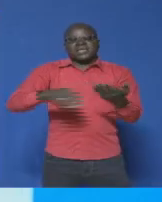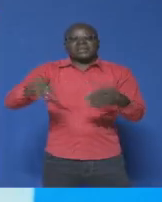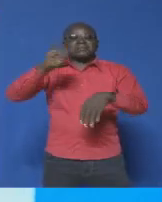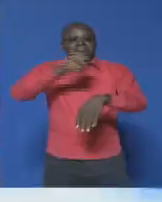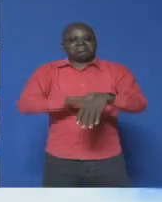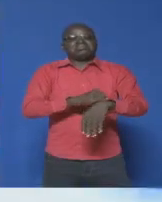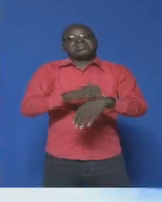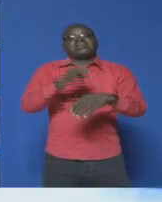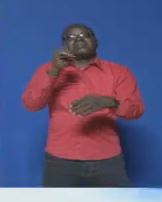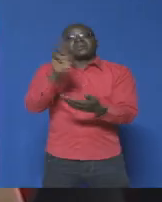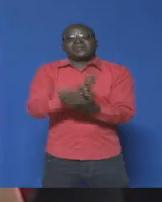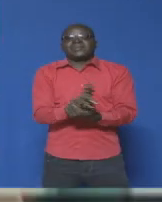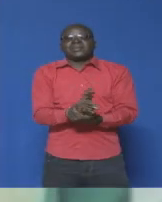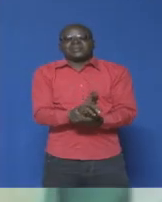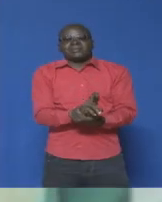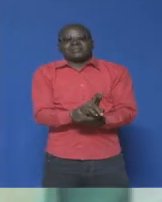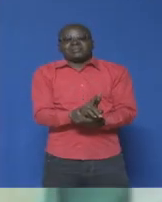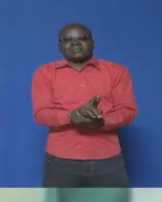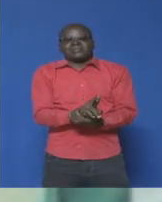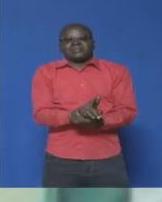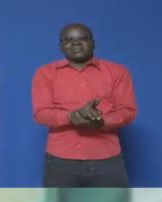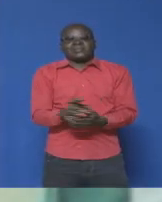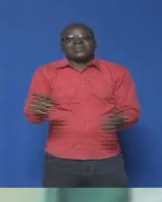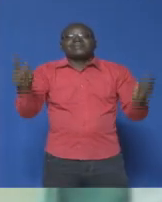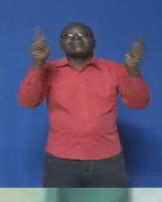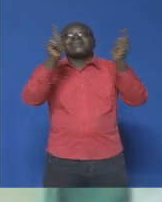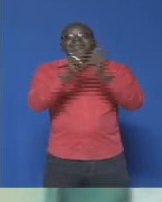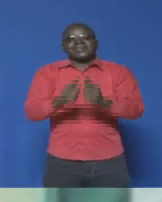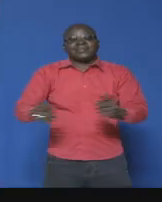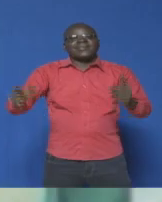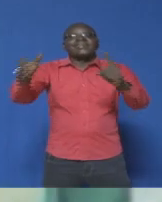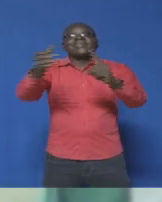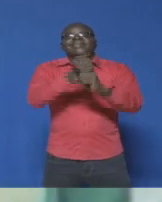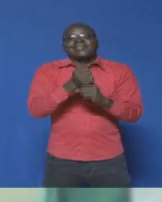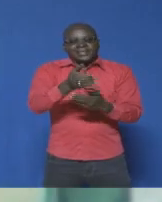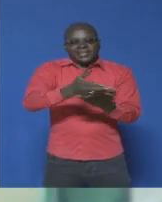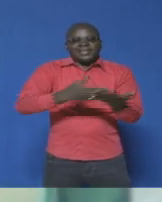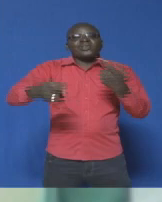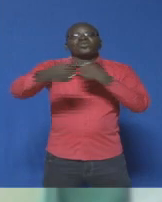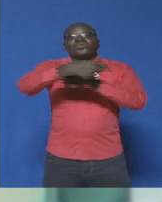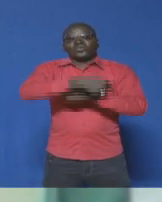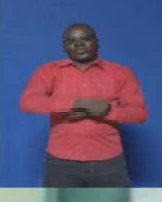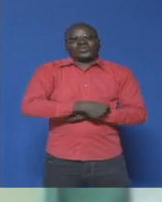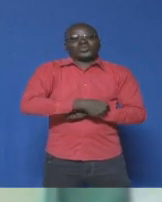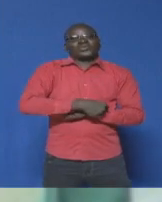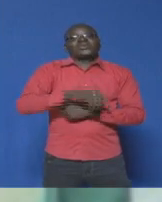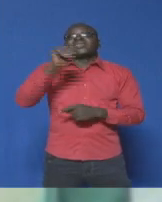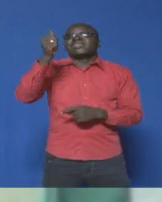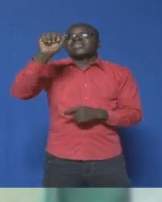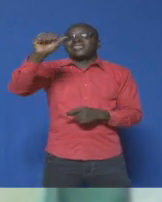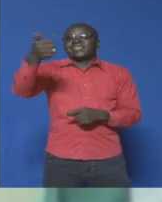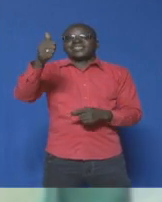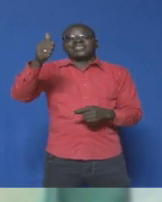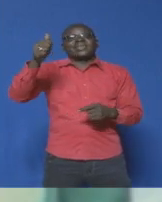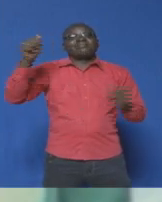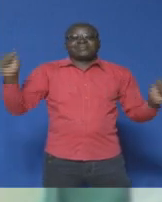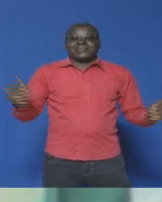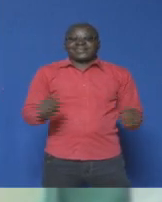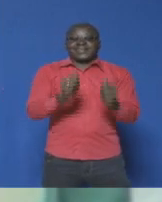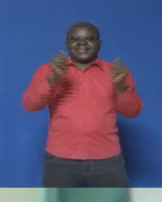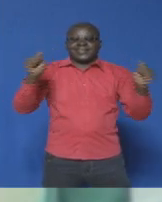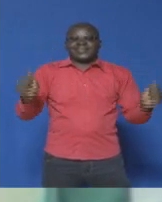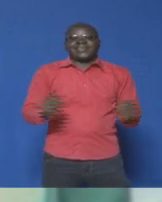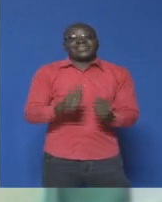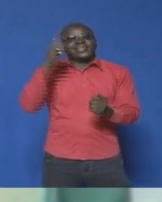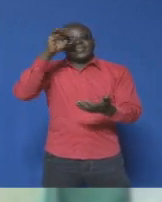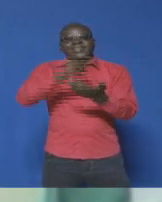Cette réunion qui se tient à quelques jours du 10e anniversaire de cet